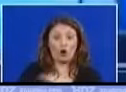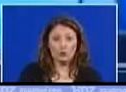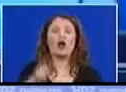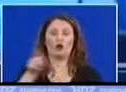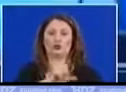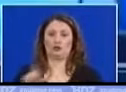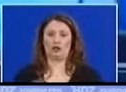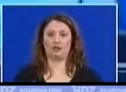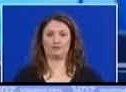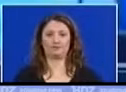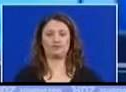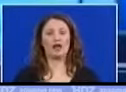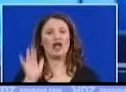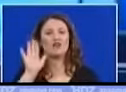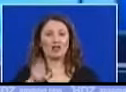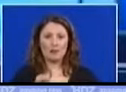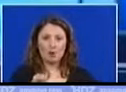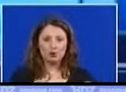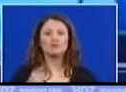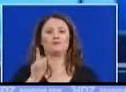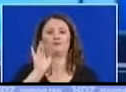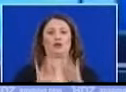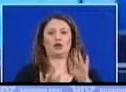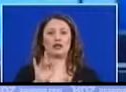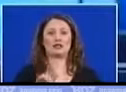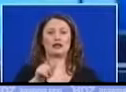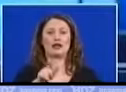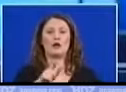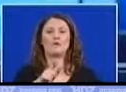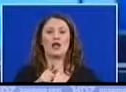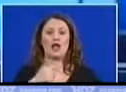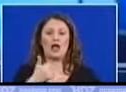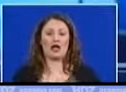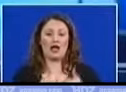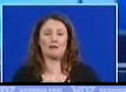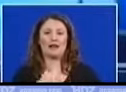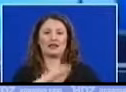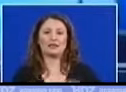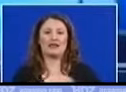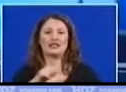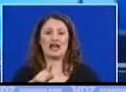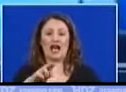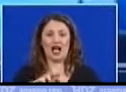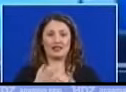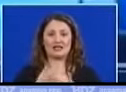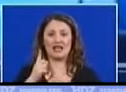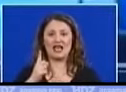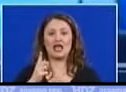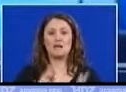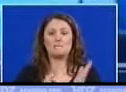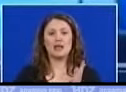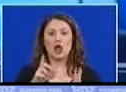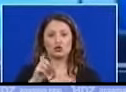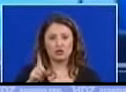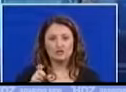Poteze vlade kritizirao je predsjednički kandidat HDZ-a, Domagoj Ivan Milošević. Istaknuje da je plan 21 postao plan